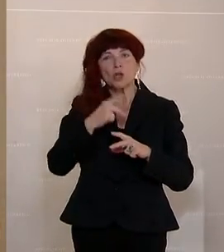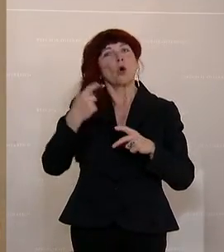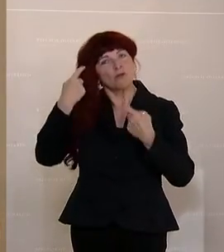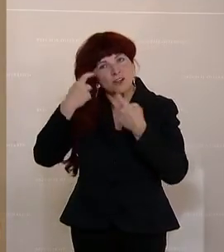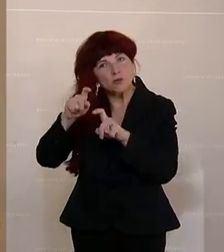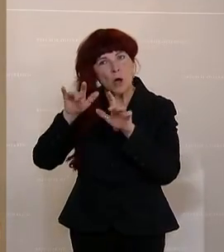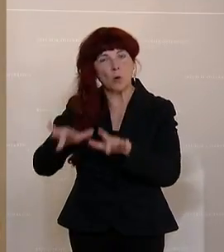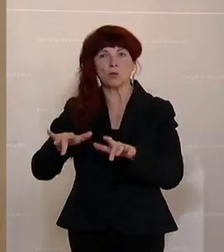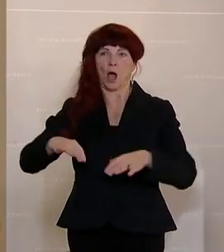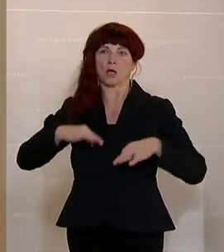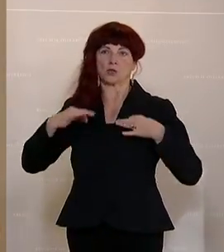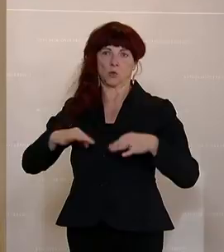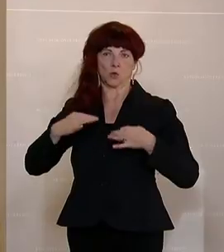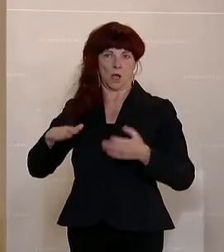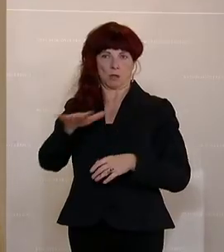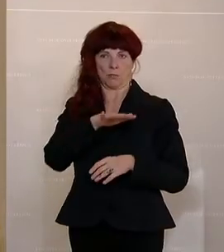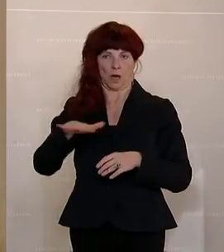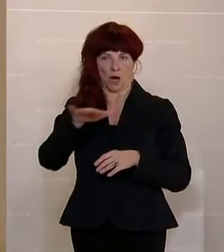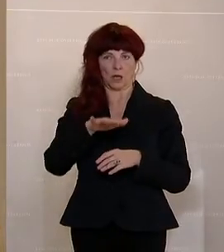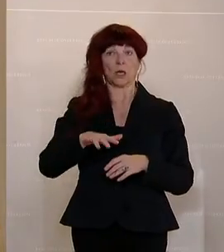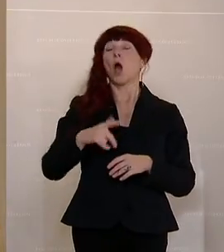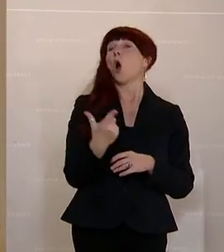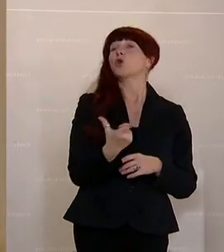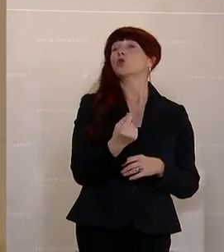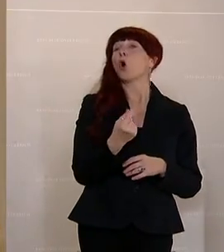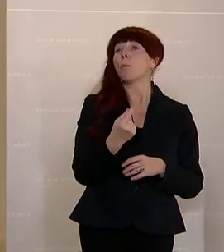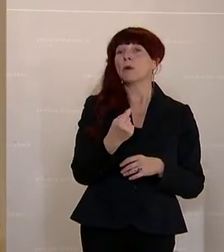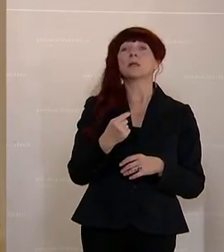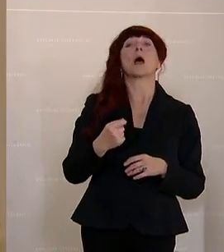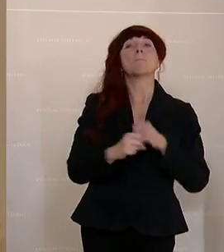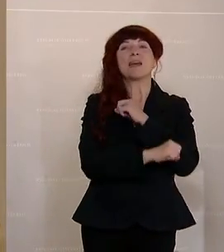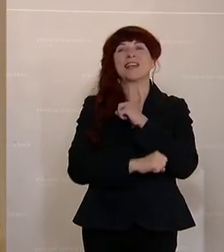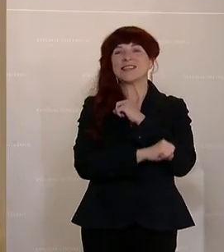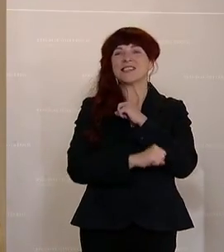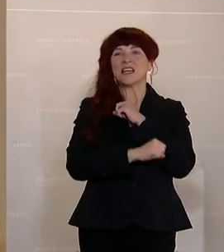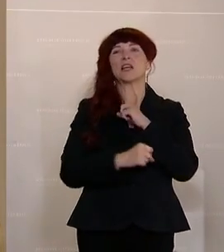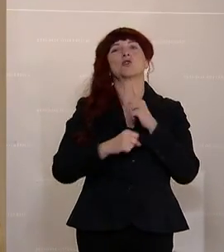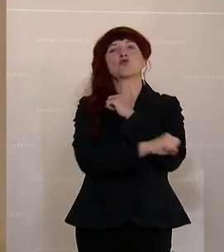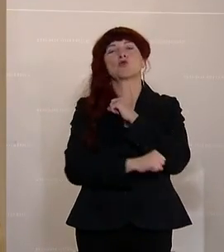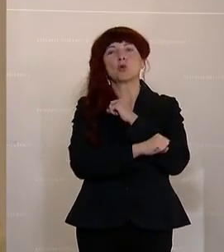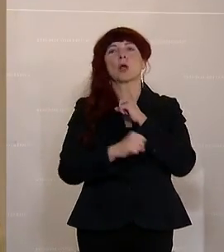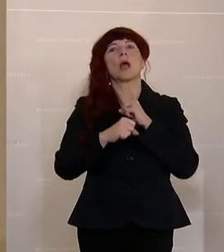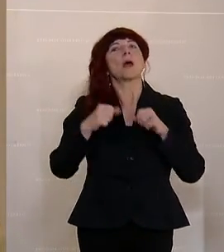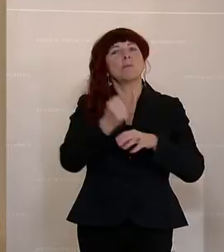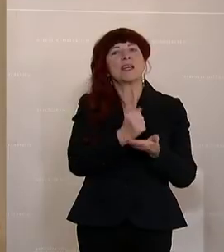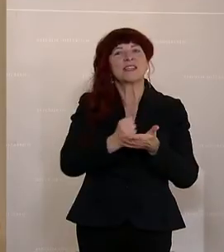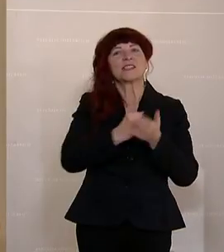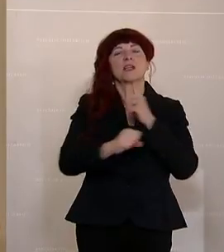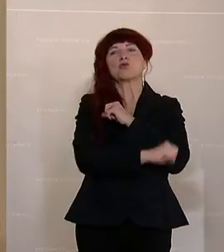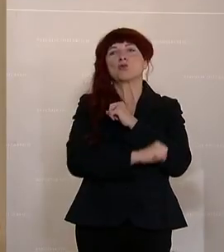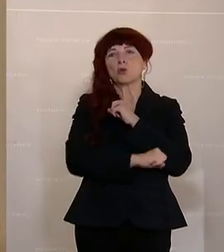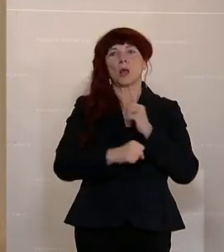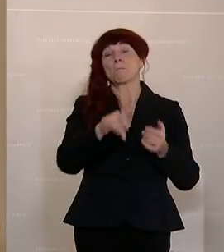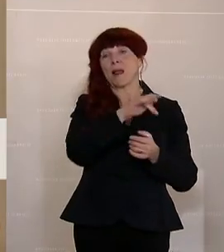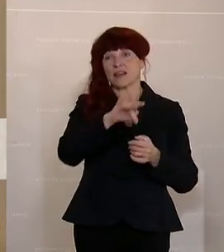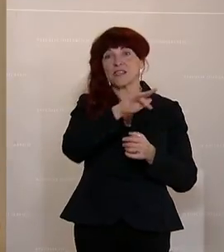Inhalte sicherstellt. Verdoppelung der Medizinstudienplätze in Österreich, die daran geknüpft werden, nach Abschluss der Ausbildung im